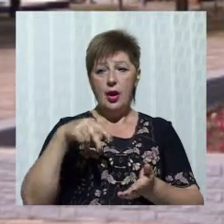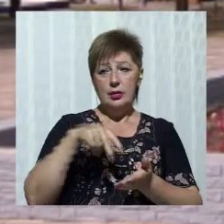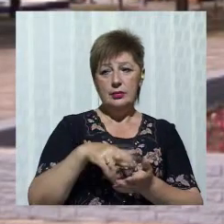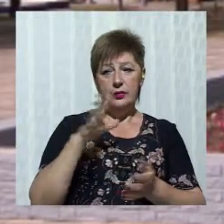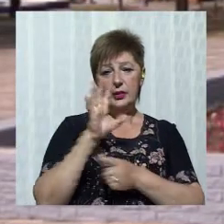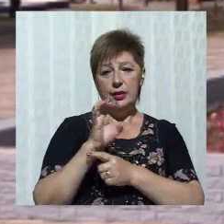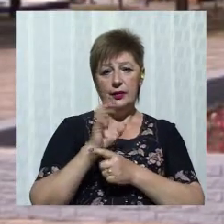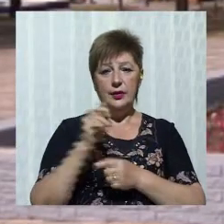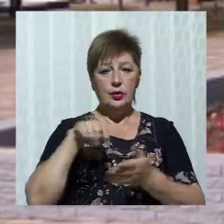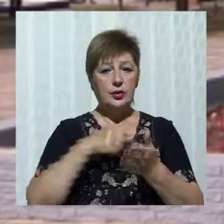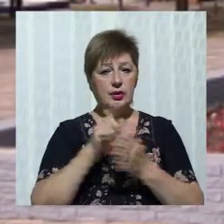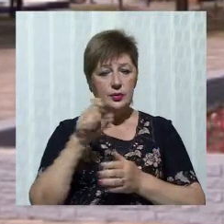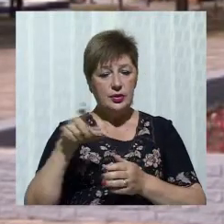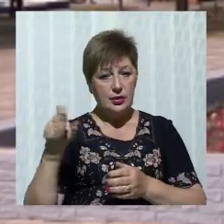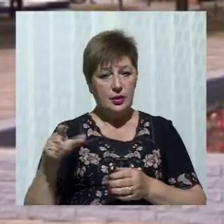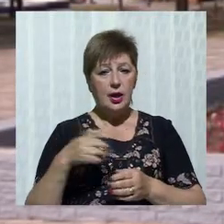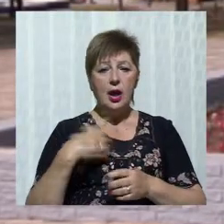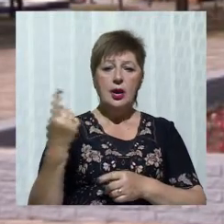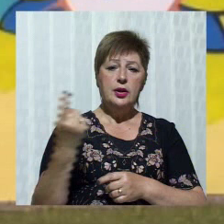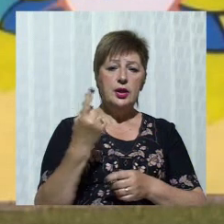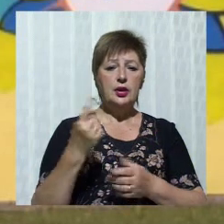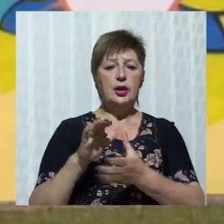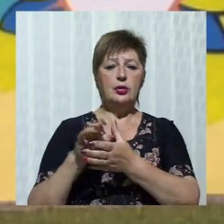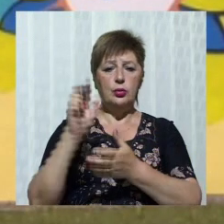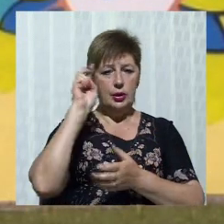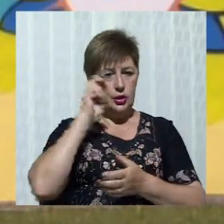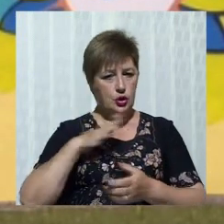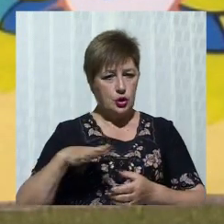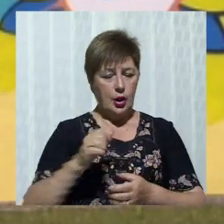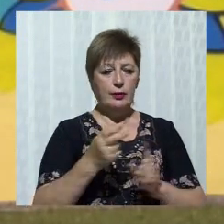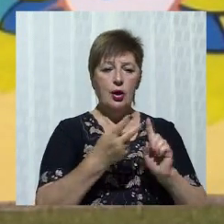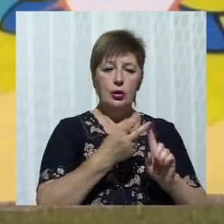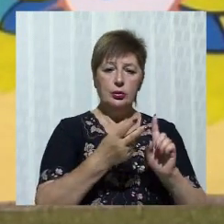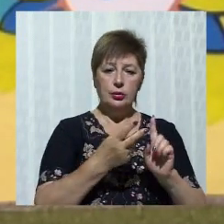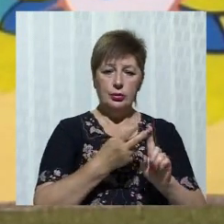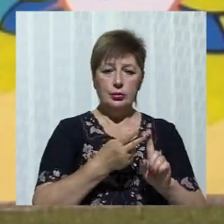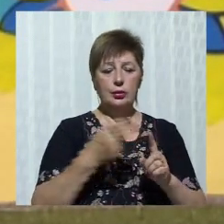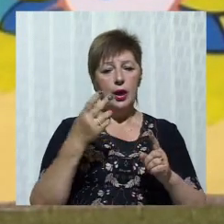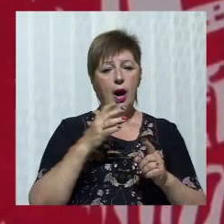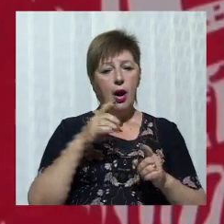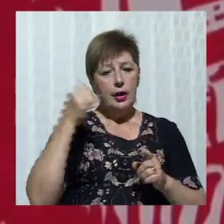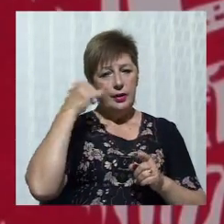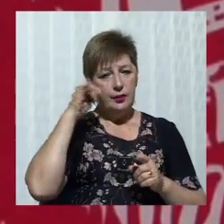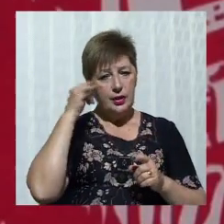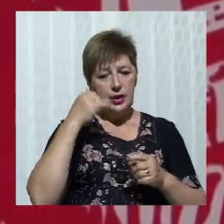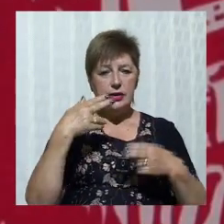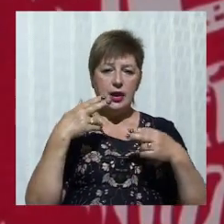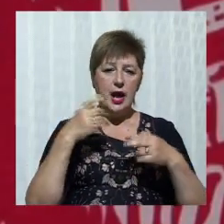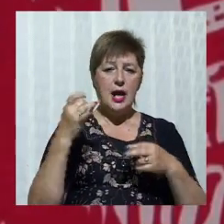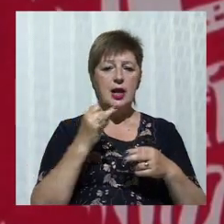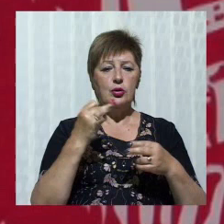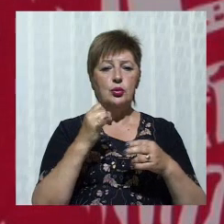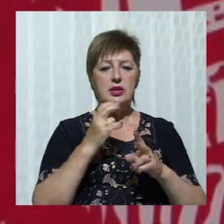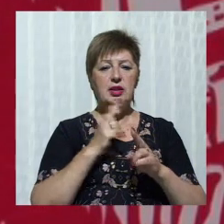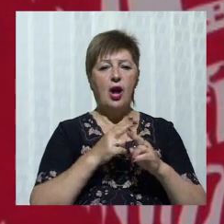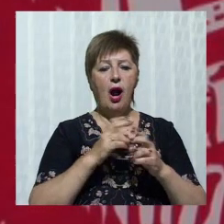відображає єдність серед українців, єдину державу. Другий відтворює криворізький індустріальний пейзаж. А на останньому будуть зображені